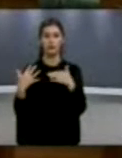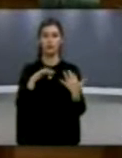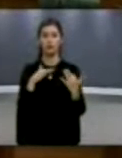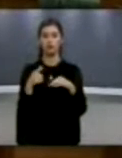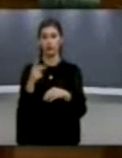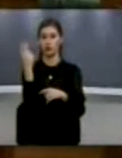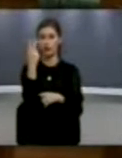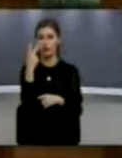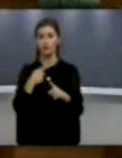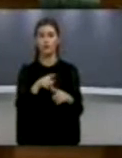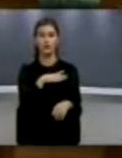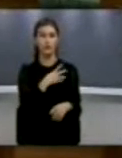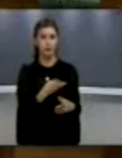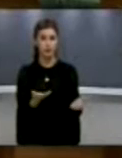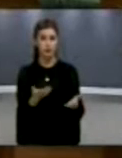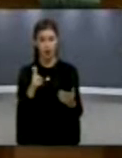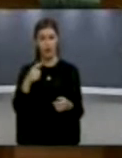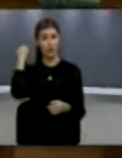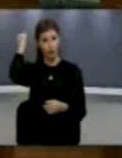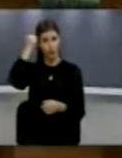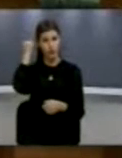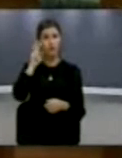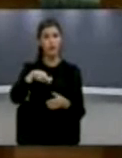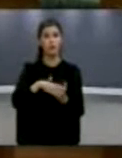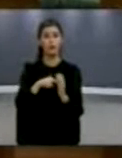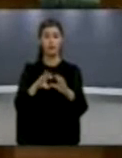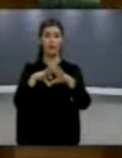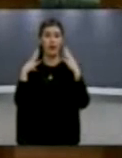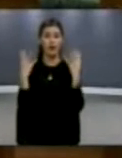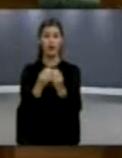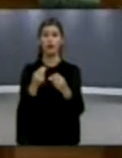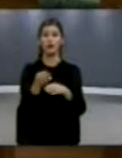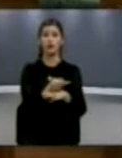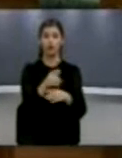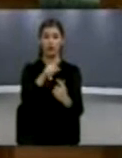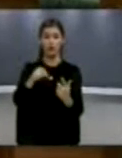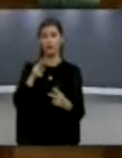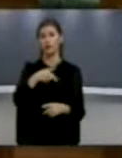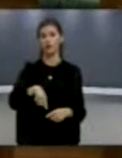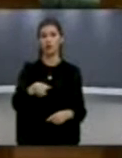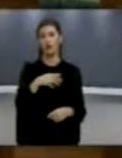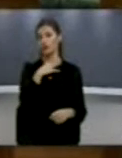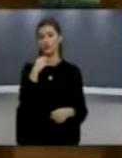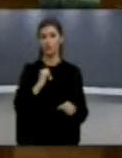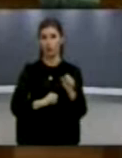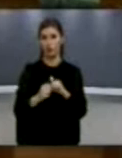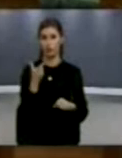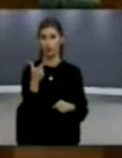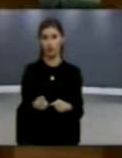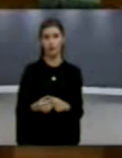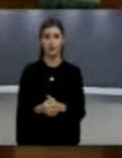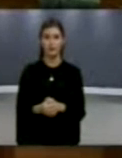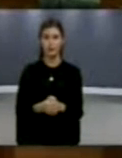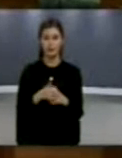Kroacisë, por Kosovëa ka probleme me gjithë fëqind dhe kjo sigurisht se do tjetë raskapit se për neve. Kontestet